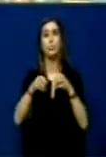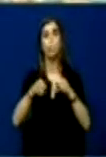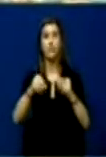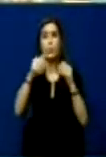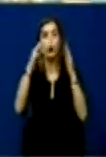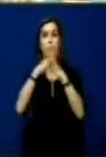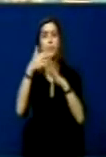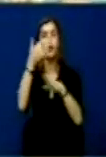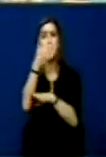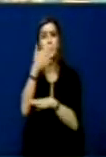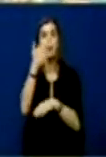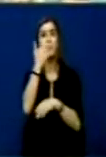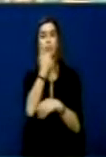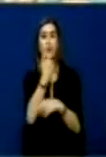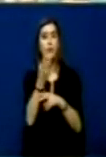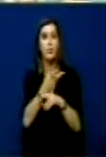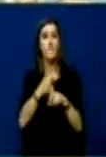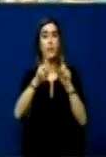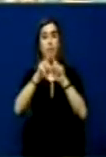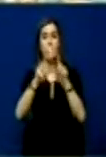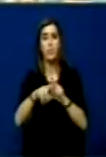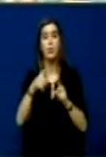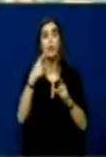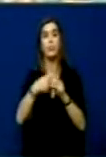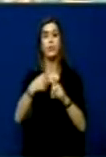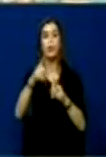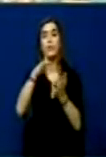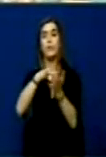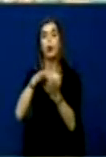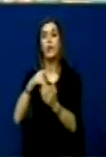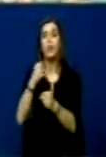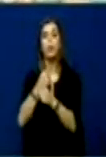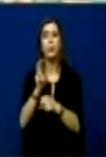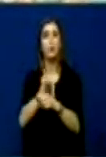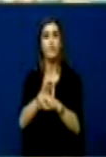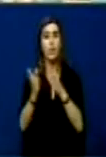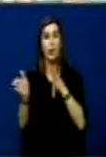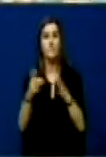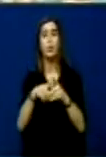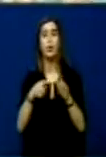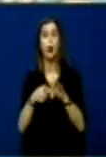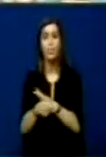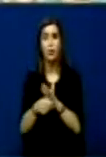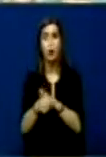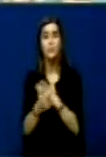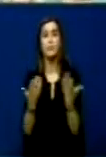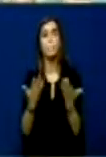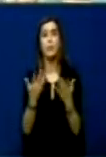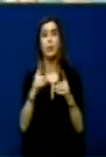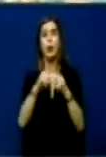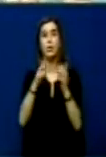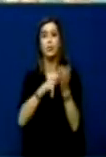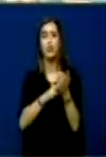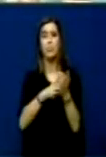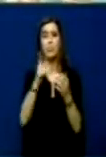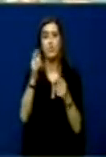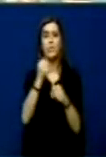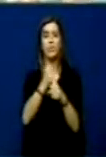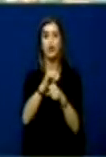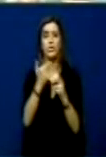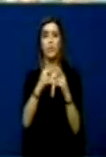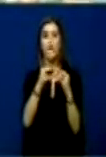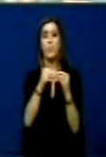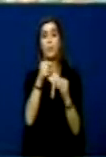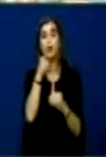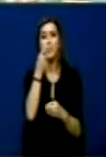publike, abuzuazit e poseve publike, korupcionit e tjera, si që është rasti i gjabirë zharko dhe i shumë